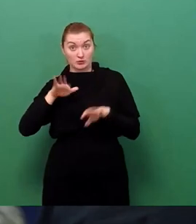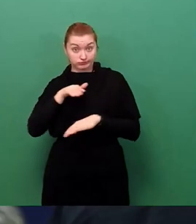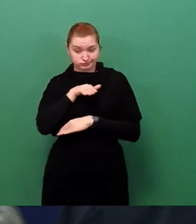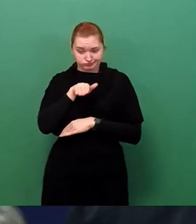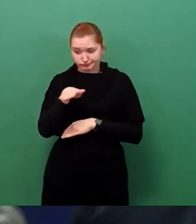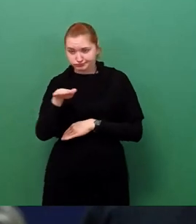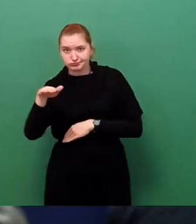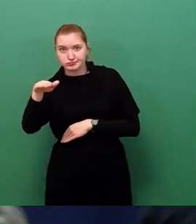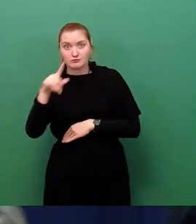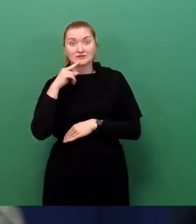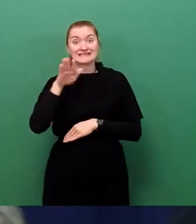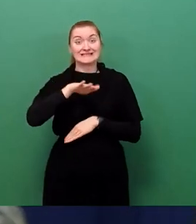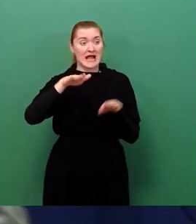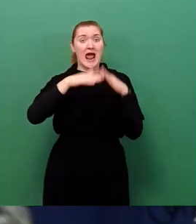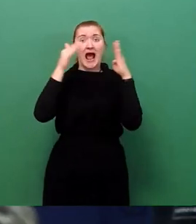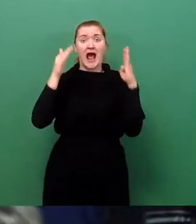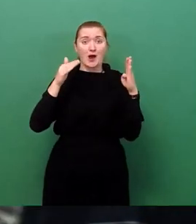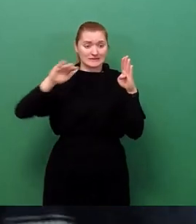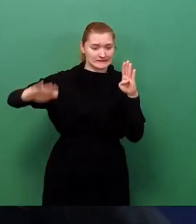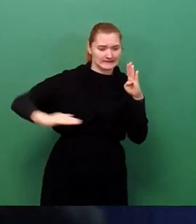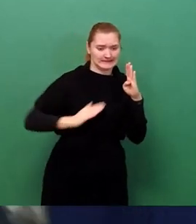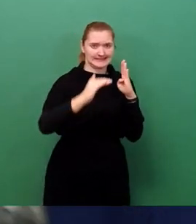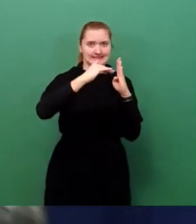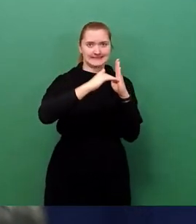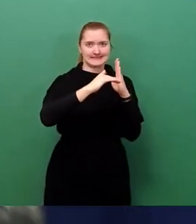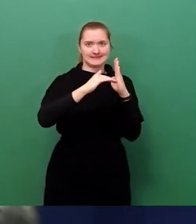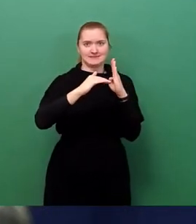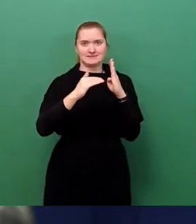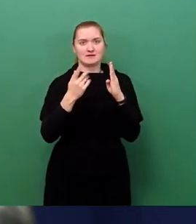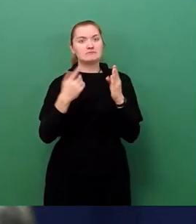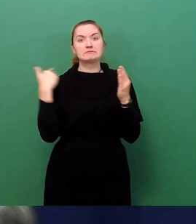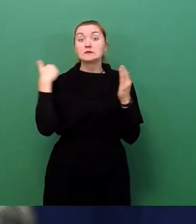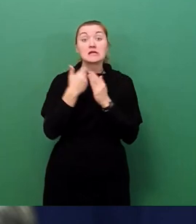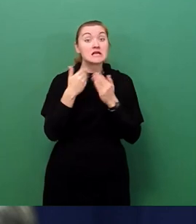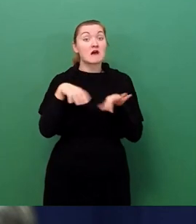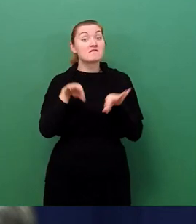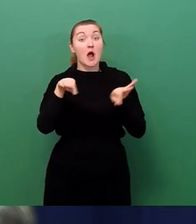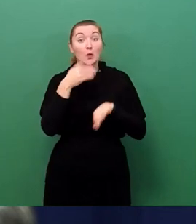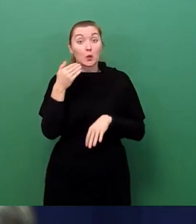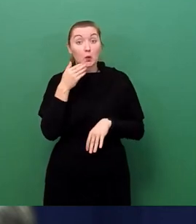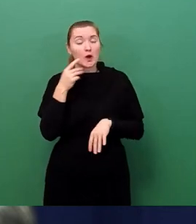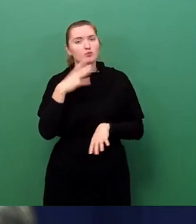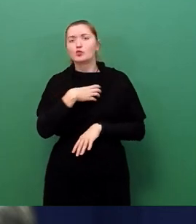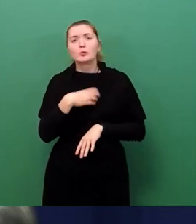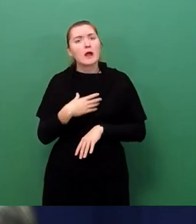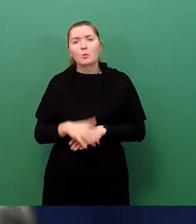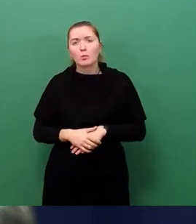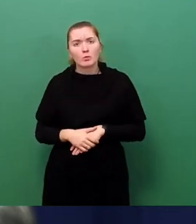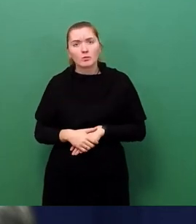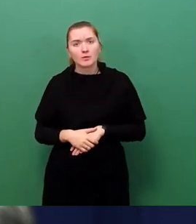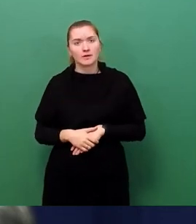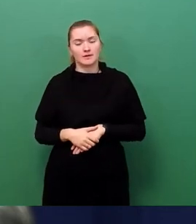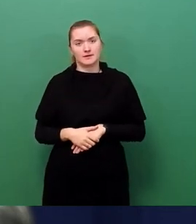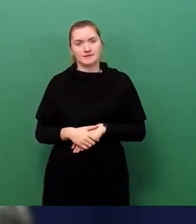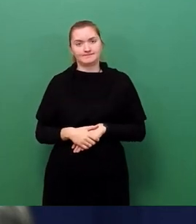Grundstücke zu erreichen, waren bislang weder eine Gefahrenquelle noch ein Problem. Diese gemeinschaftliche